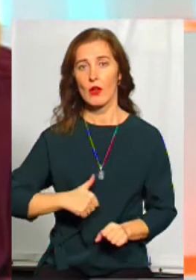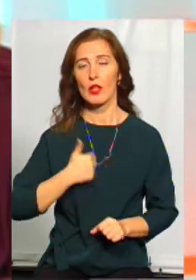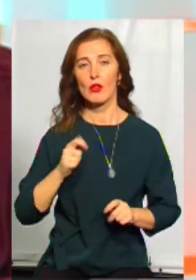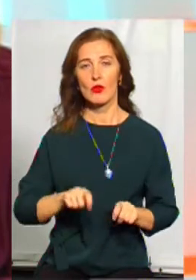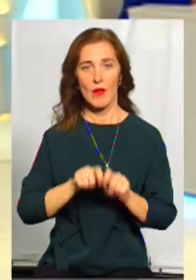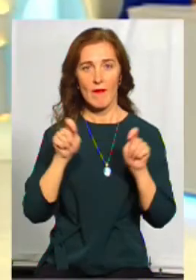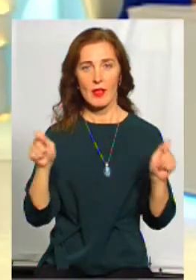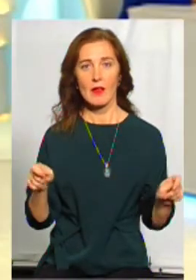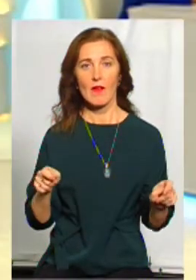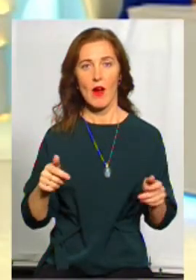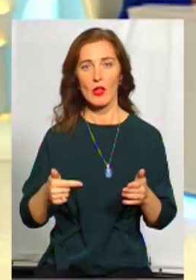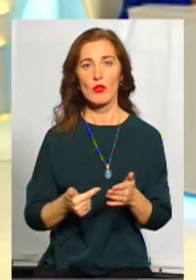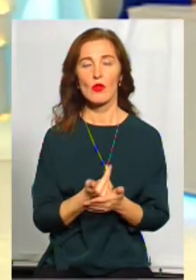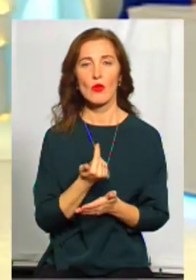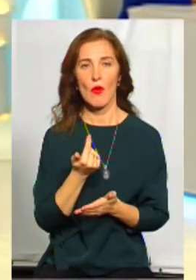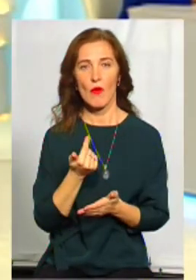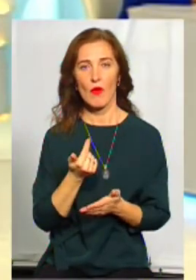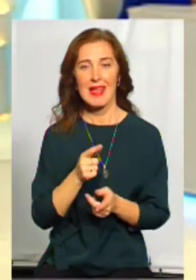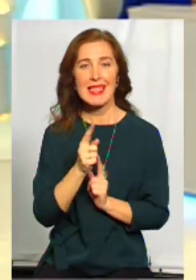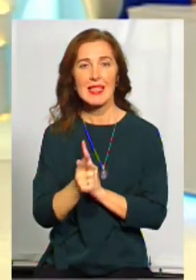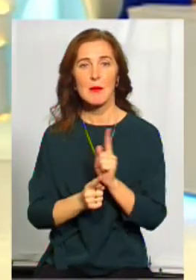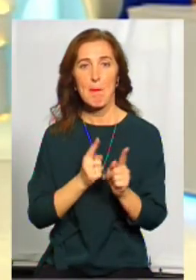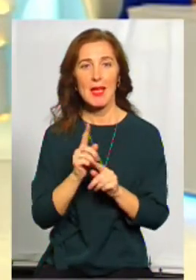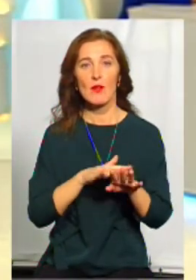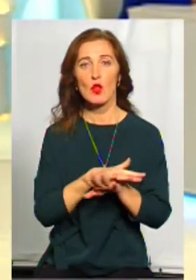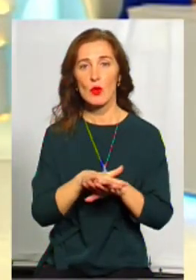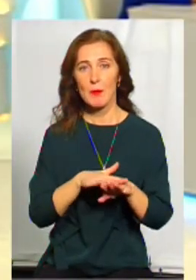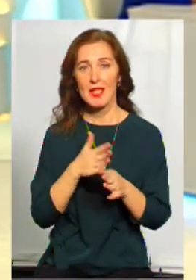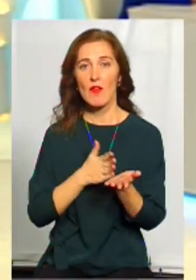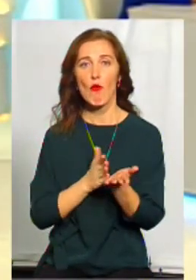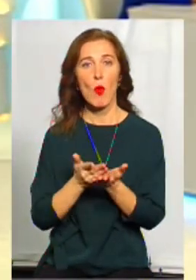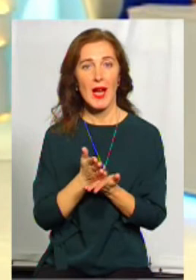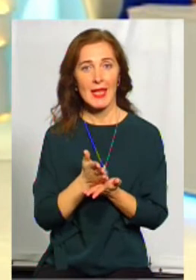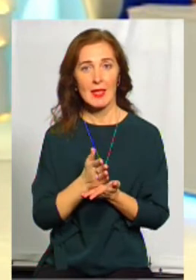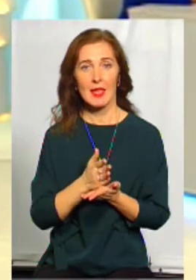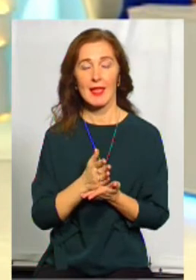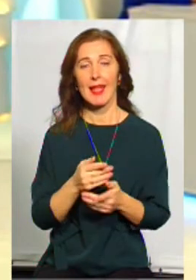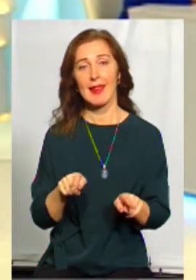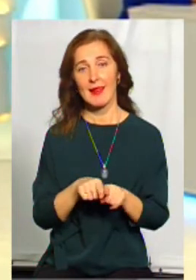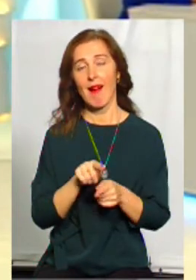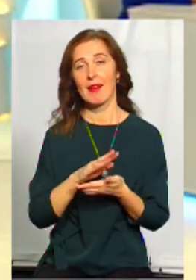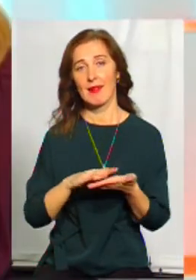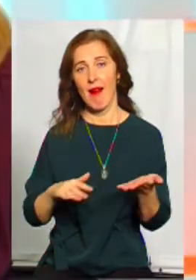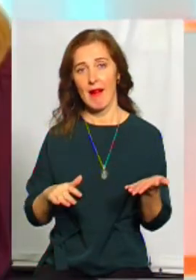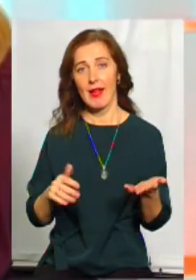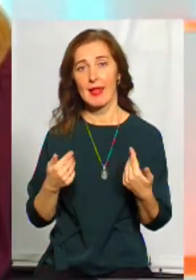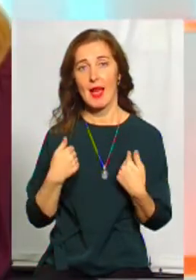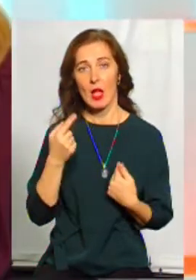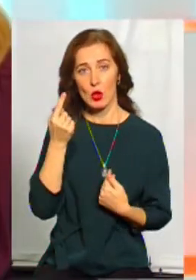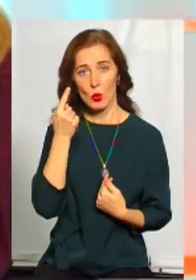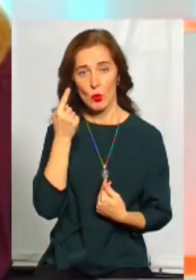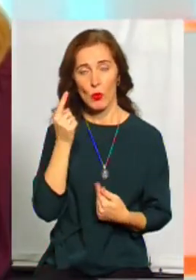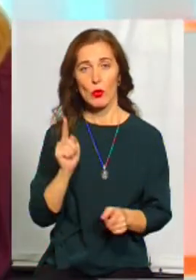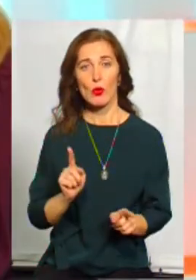знову чакри змін в суспільстві, в політику нашому і так далі. І, я думаю,